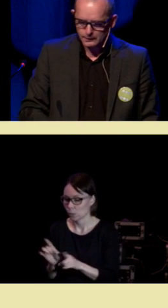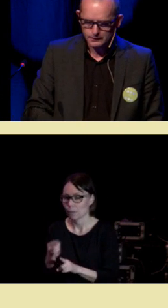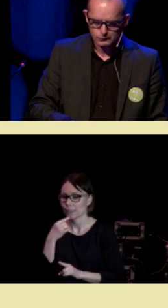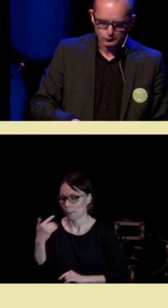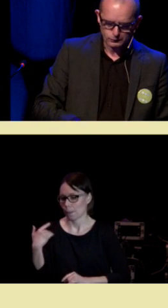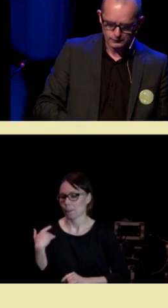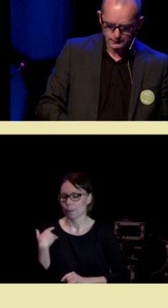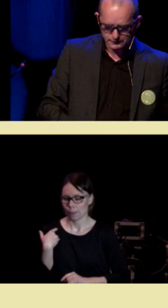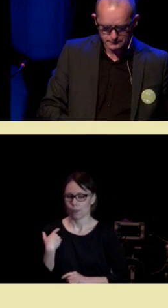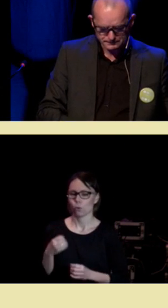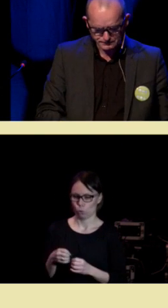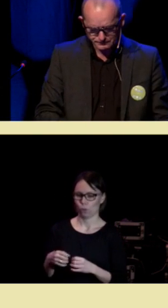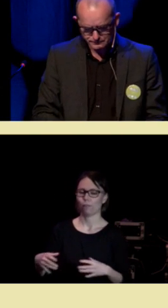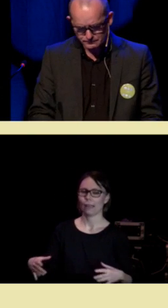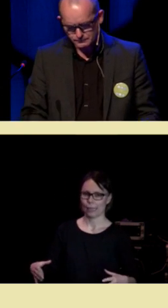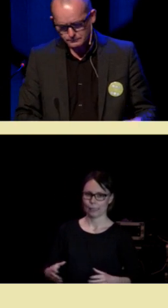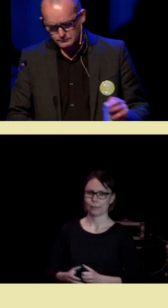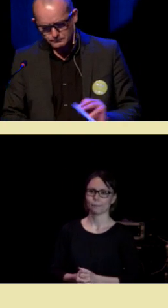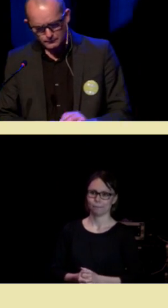med, den utvikles.